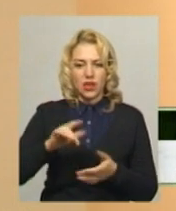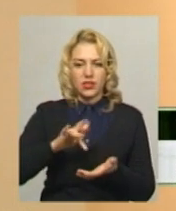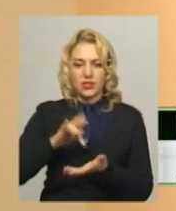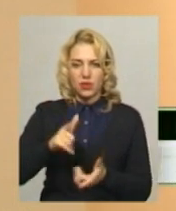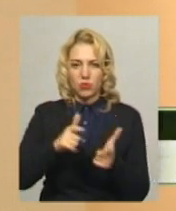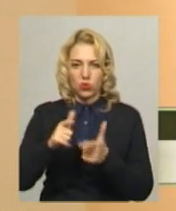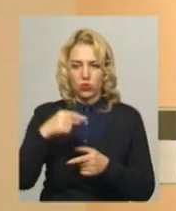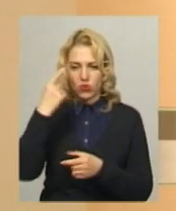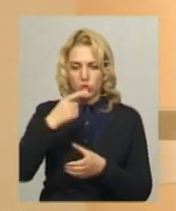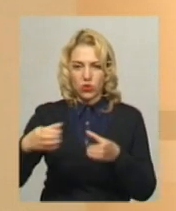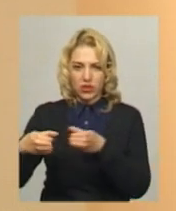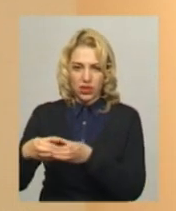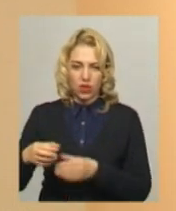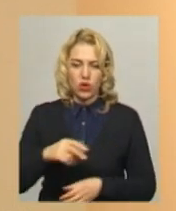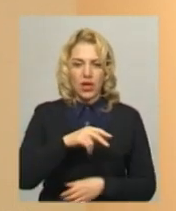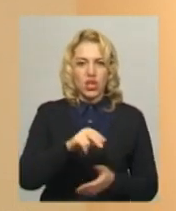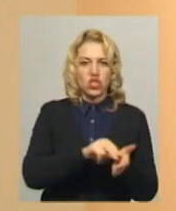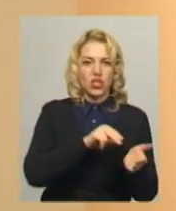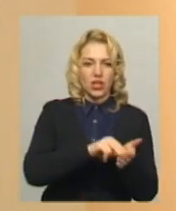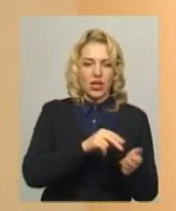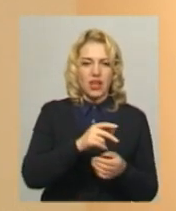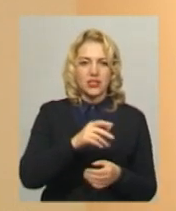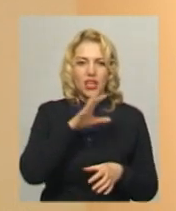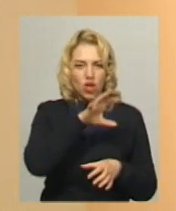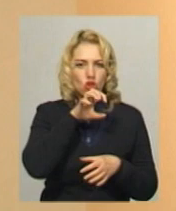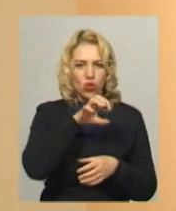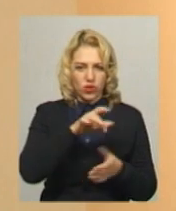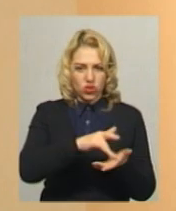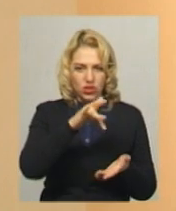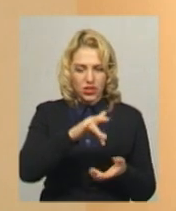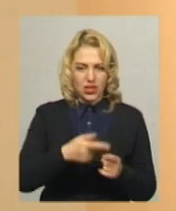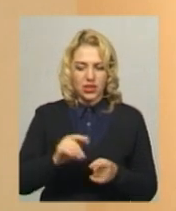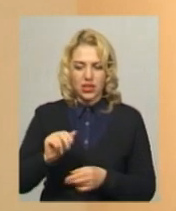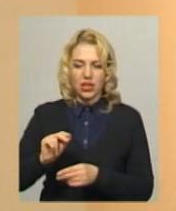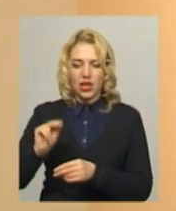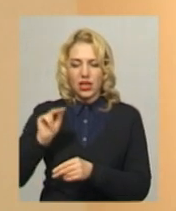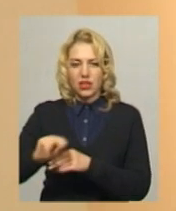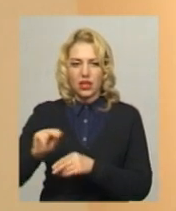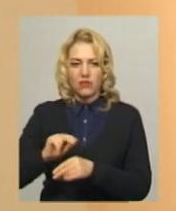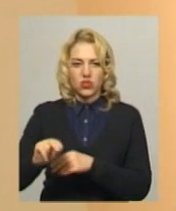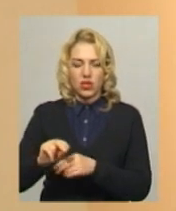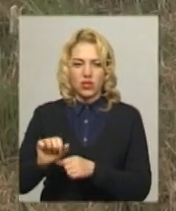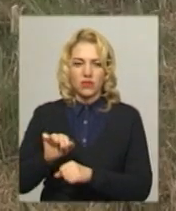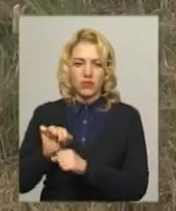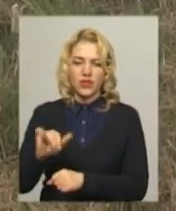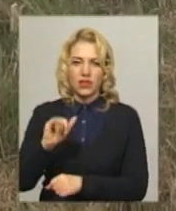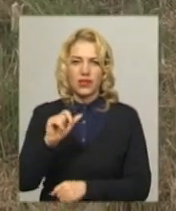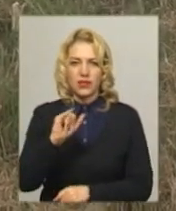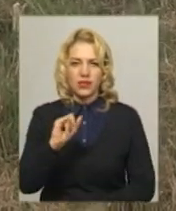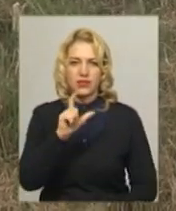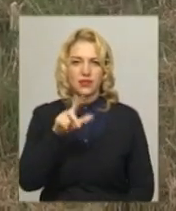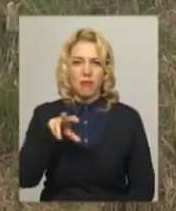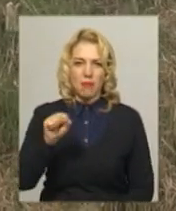в Черкасах, кінуличний навчальний центр в Великих мостах і навчальні тренувальній центр міської охорони в Ізмаїлі. Леся